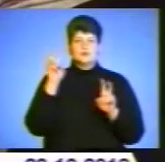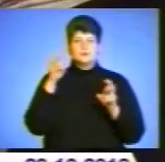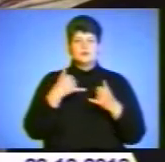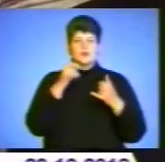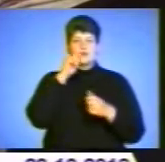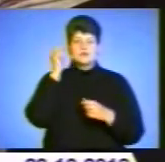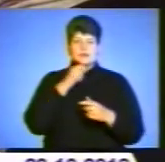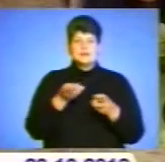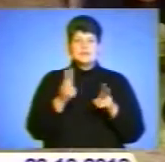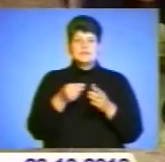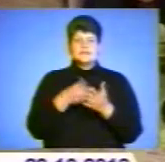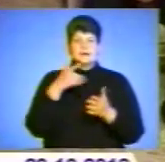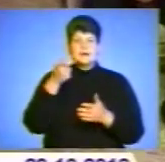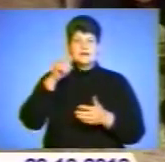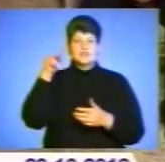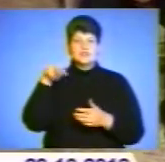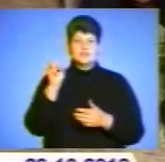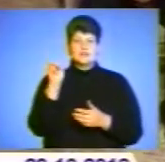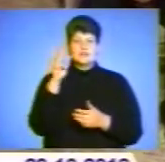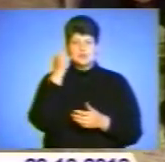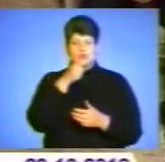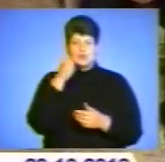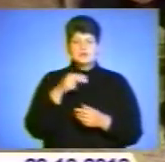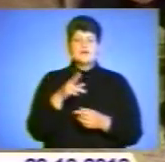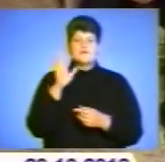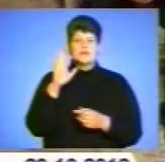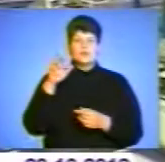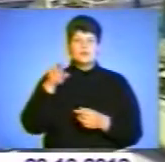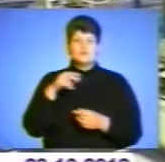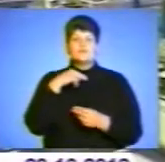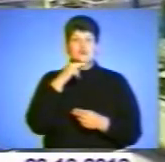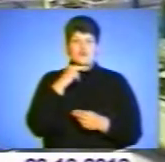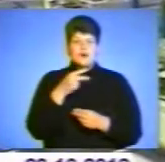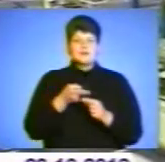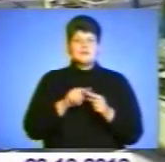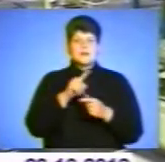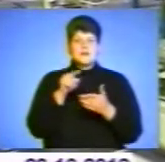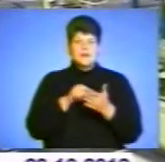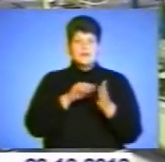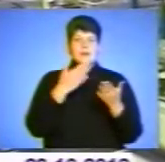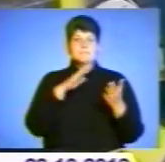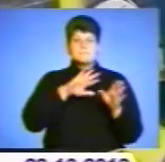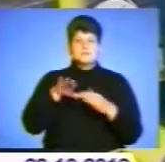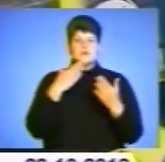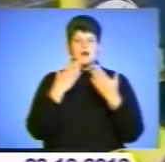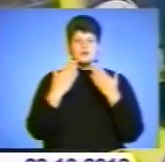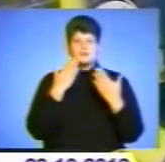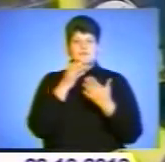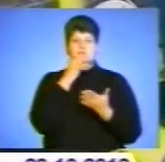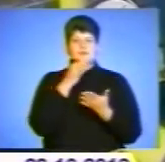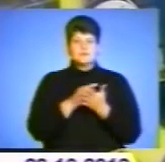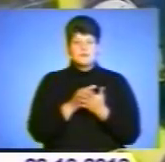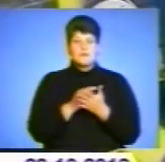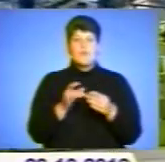у 2013 році. Віктор Янукович звернув увагу російського колеги на це питання. Однак після розмови з Володимиром Путіним зазначив про